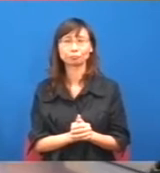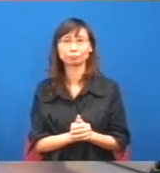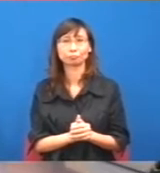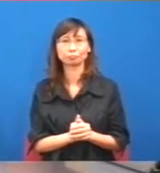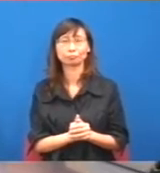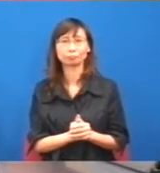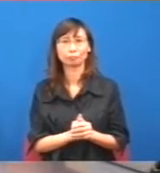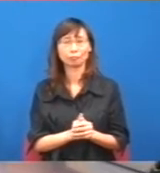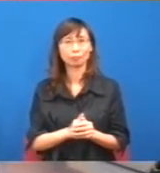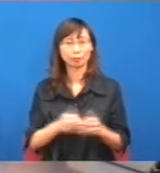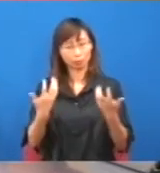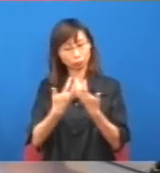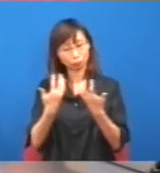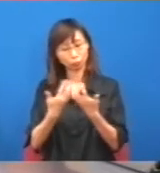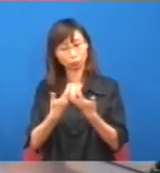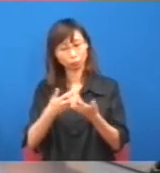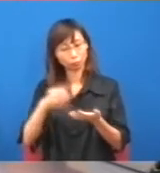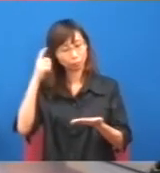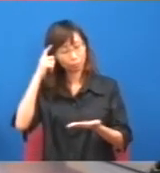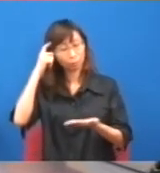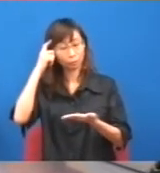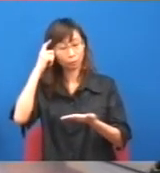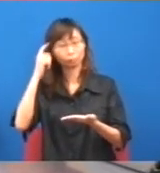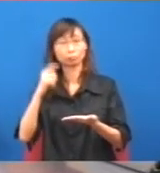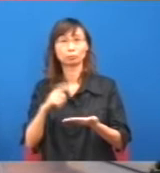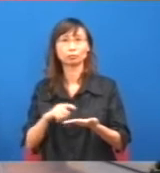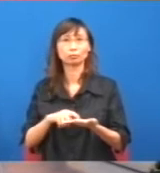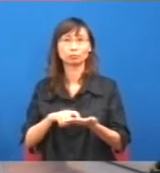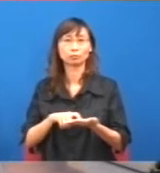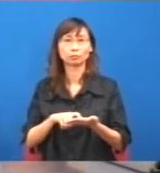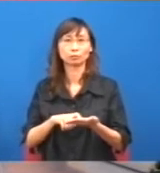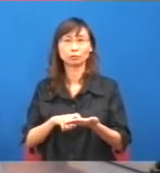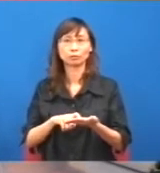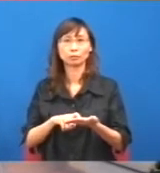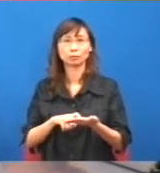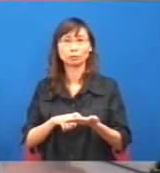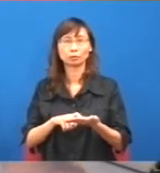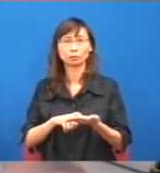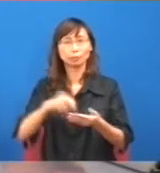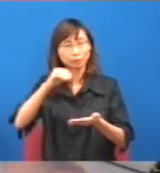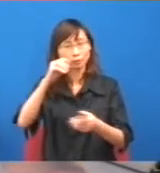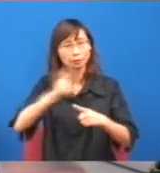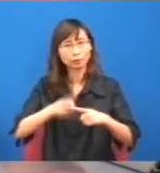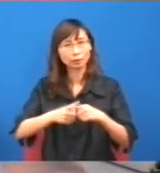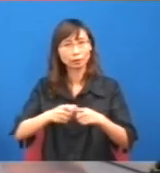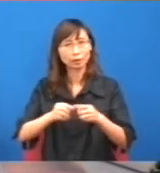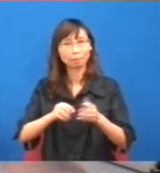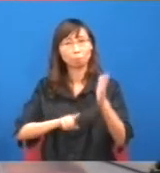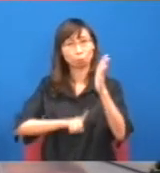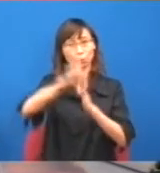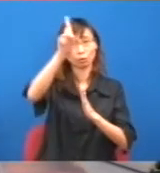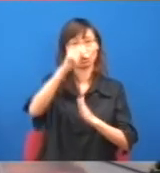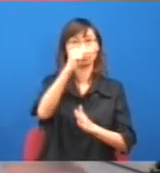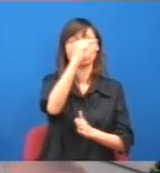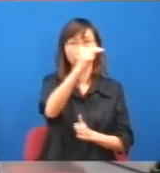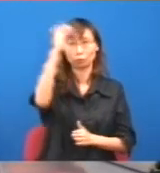剩下的數據,物價上升了7%,這樣也敢